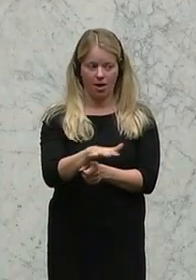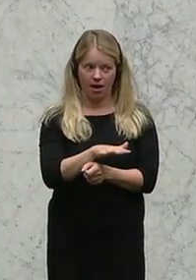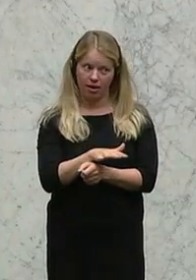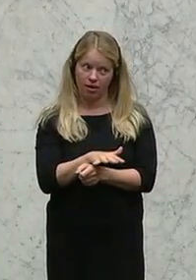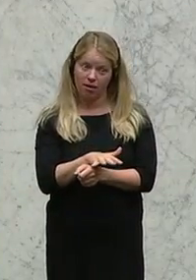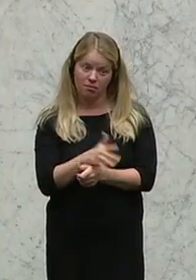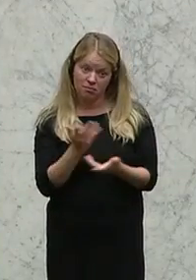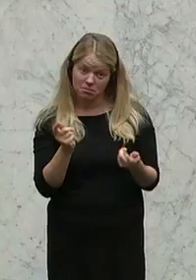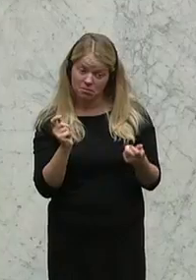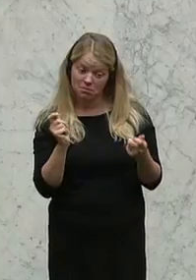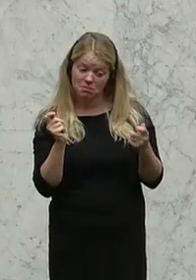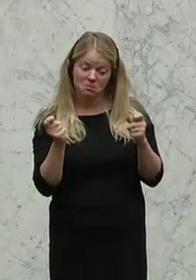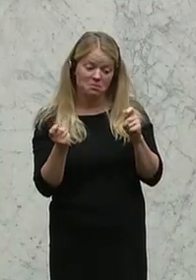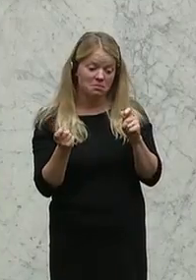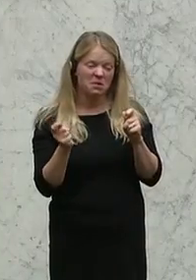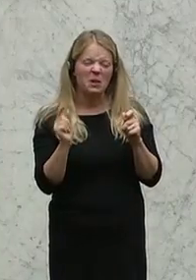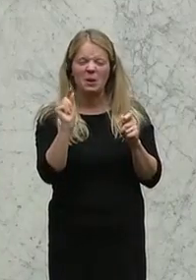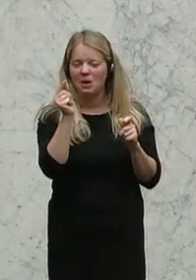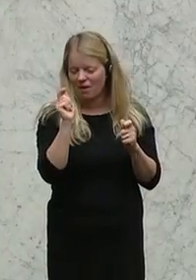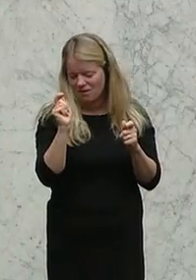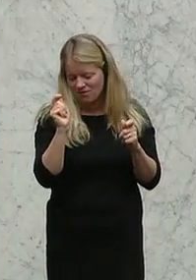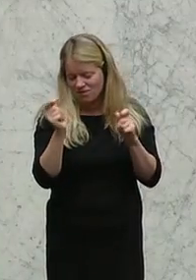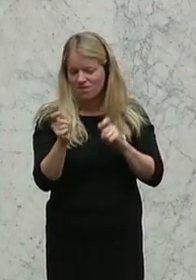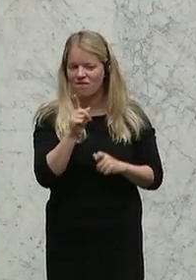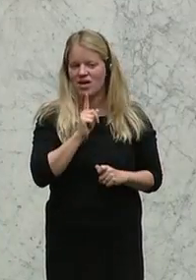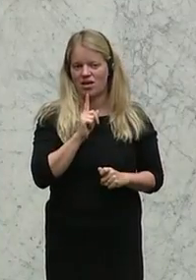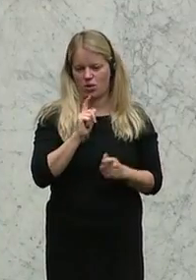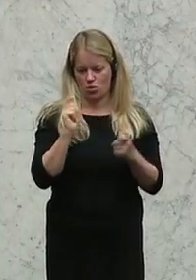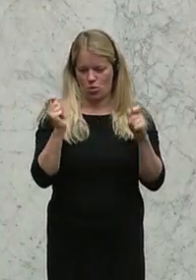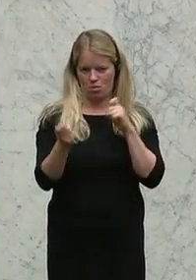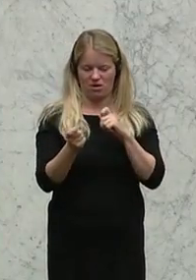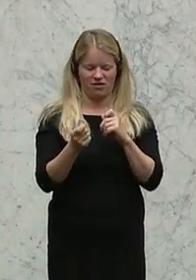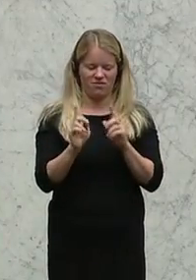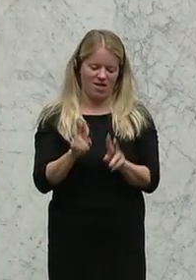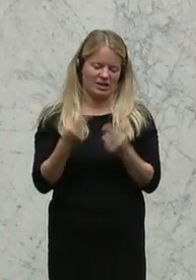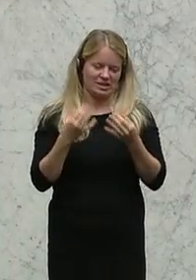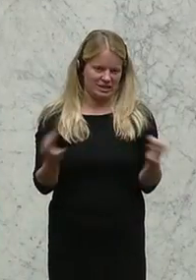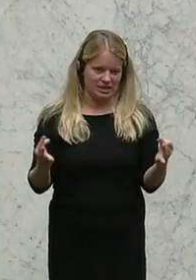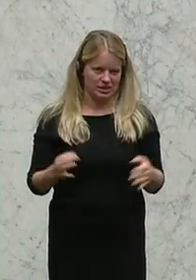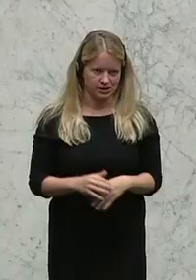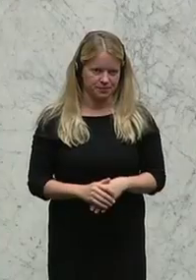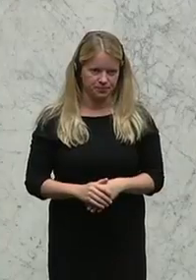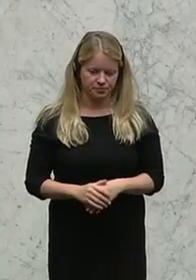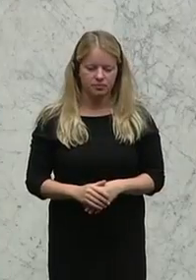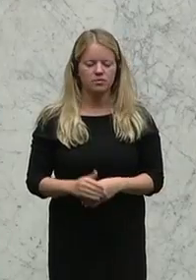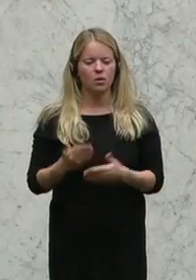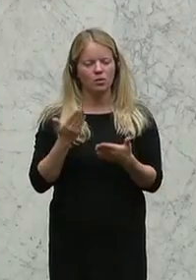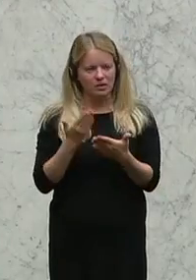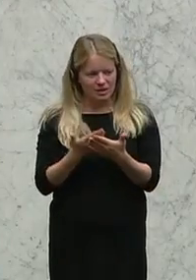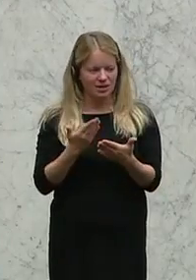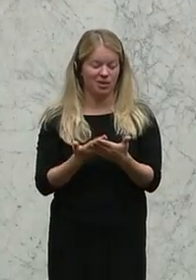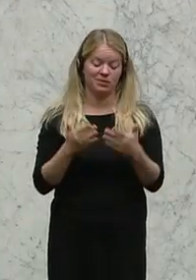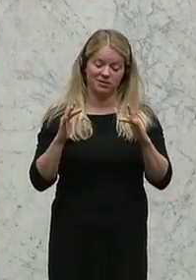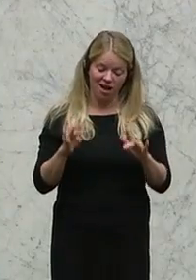sehr, sehr wenig geschehen, bis nichts. Und das macht teilweise selbstverständlich auch die